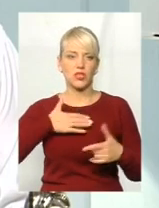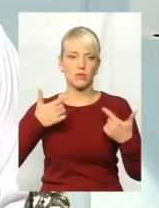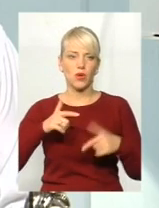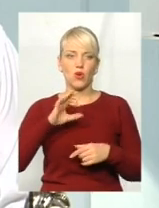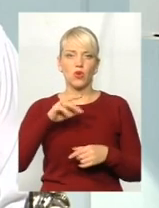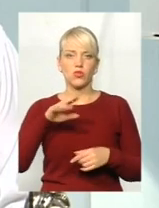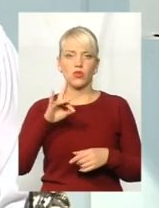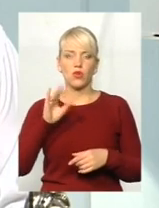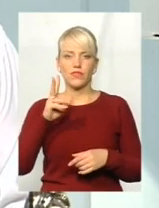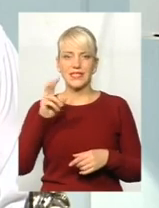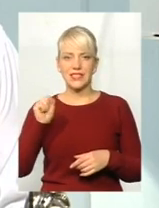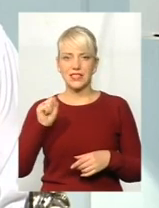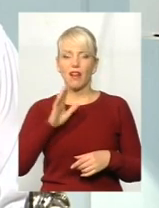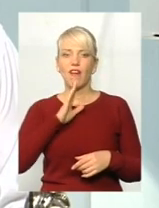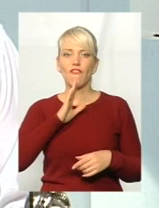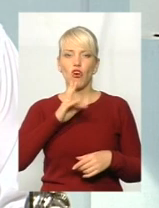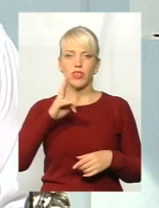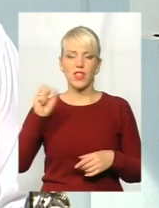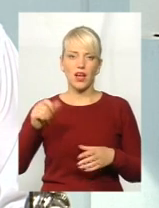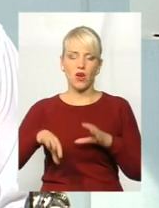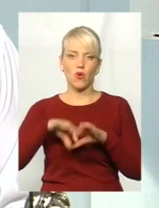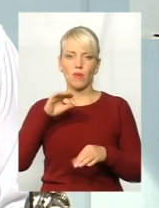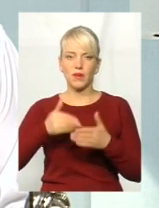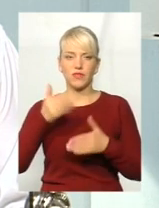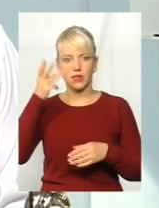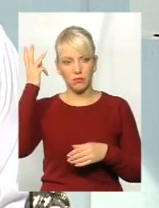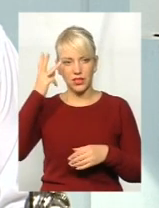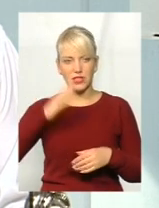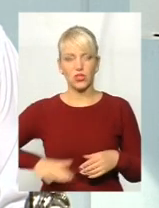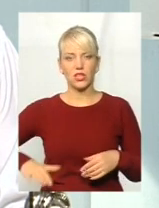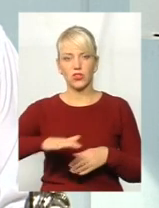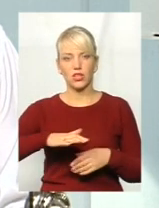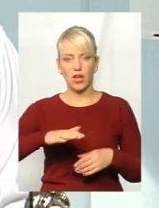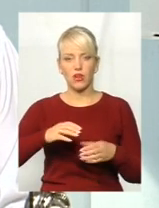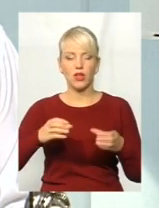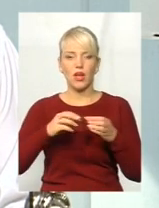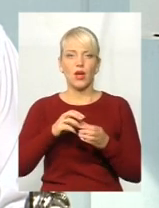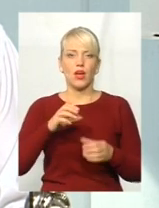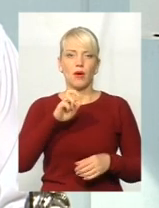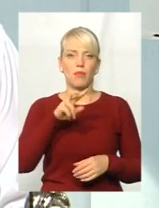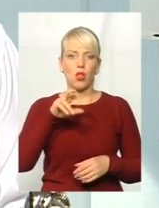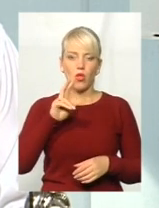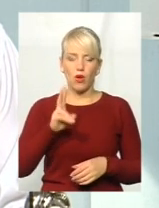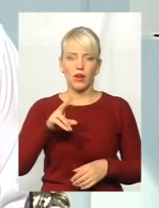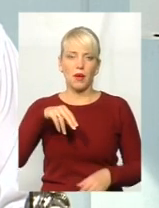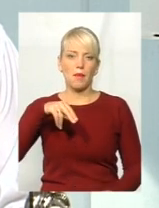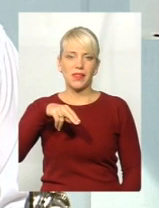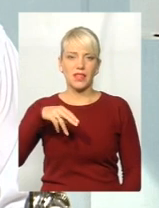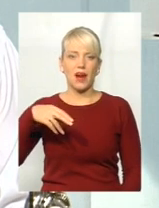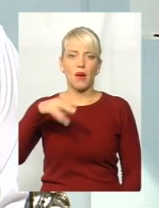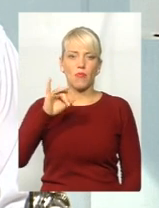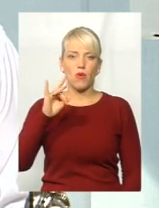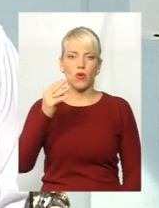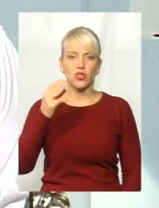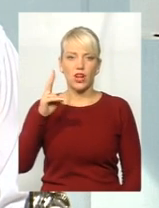вона в нас обрана від Хмельницької територіальної організації партії «Блок» Петра Порошенка. Солідарність, керівник фракції